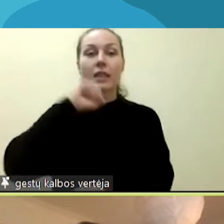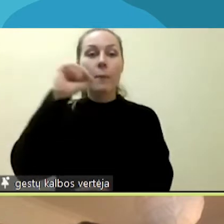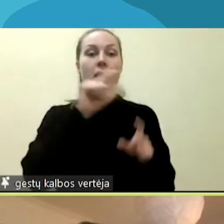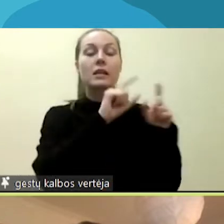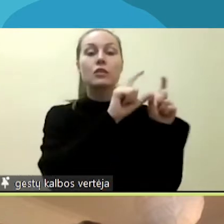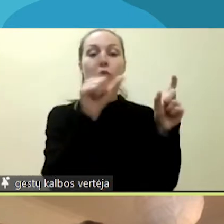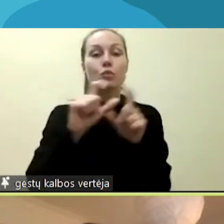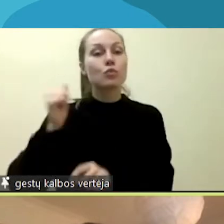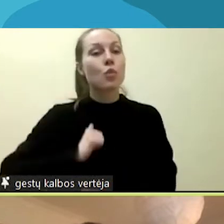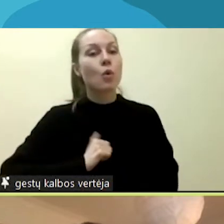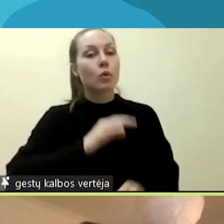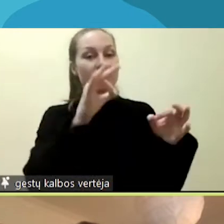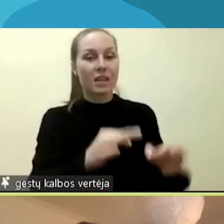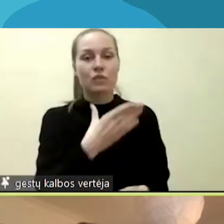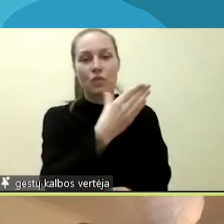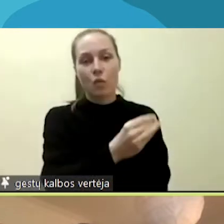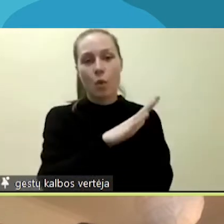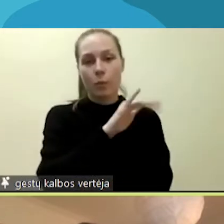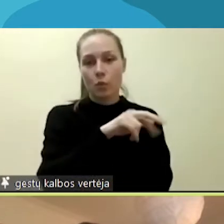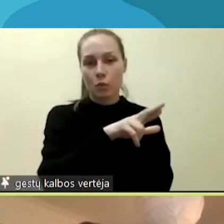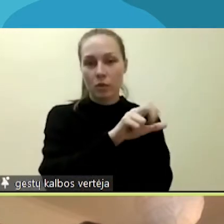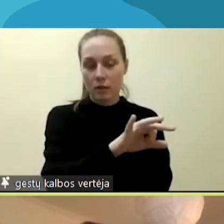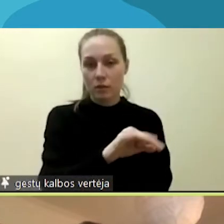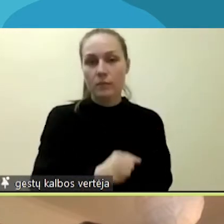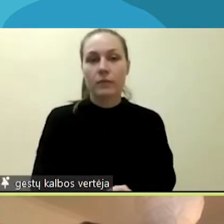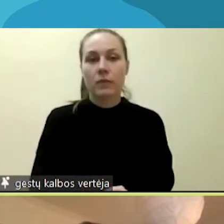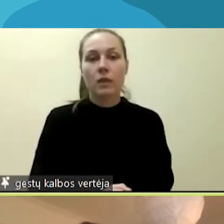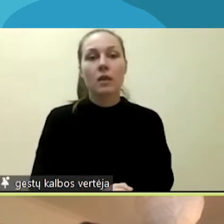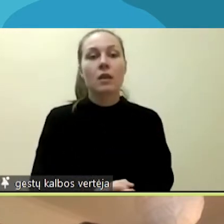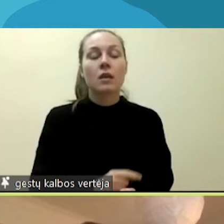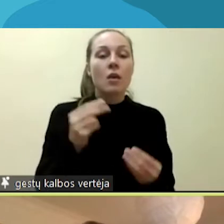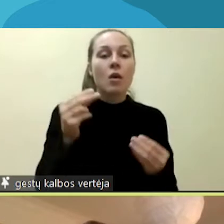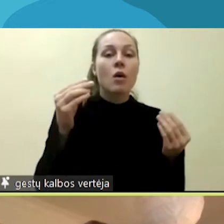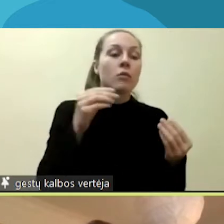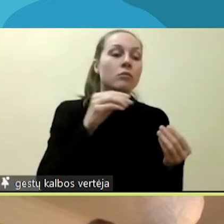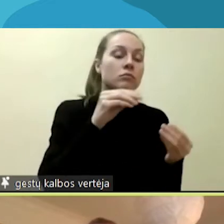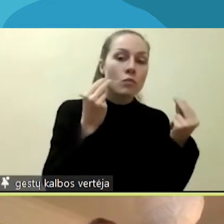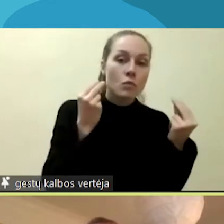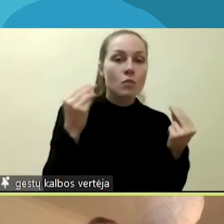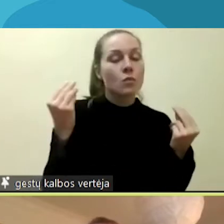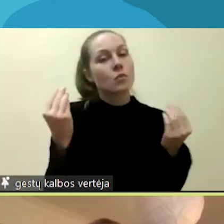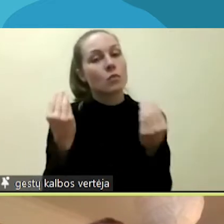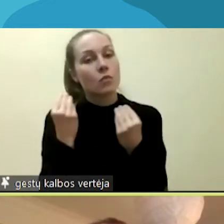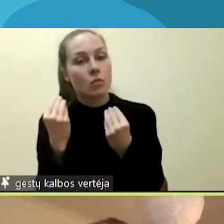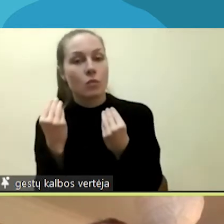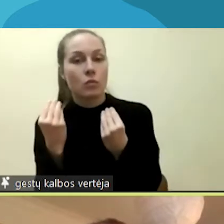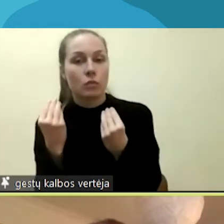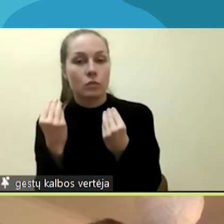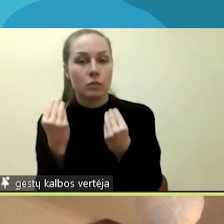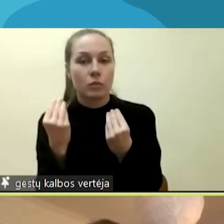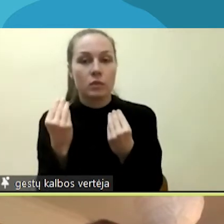žmogaus teisijų biurų. Mokomės vieni iš kitų, mokomės iš ODIHIR platformos,